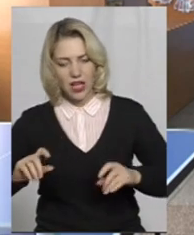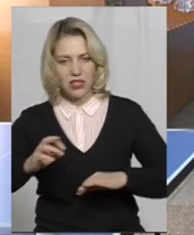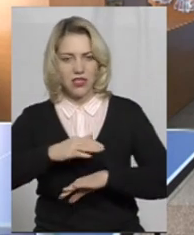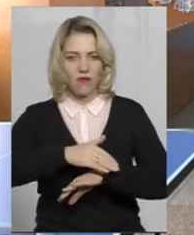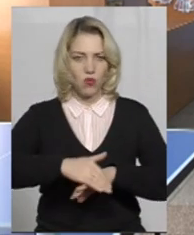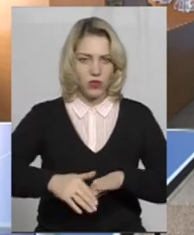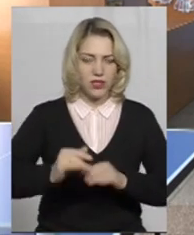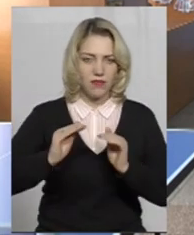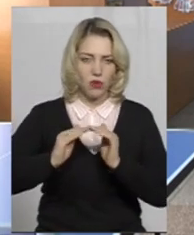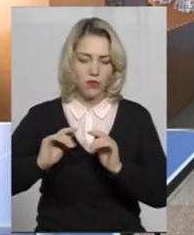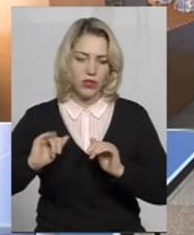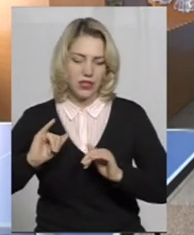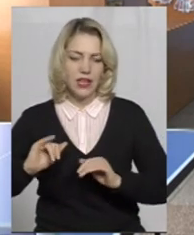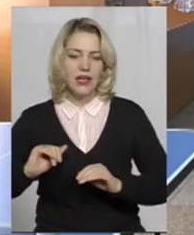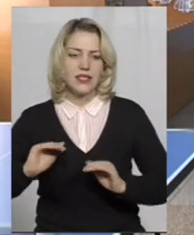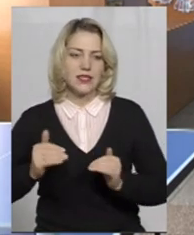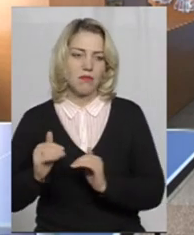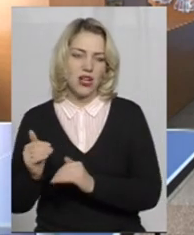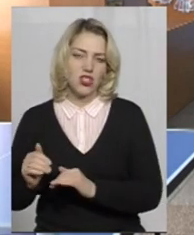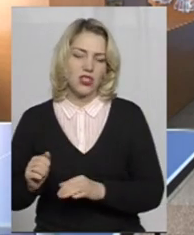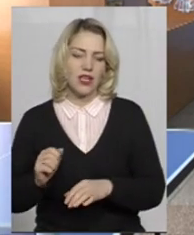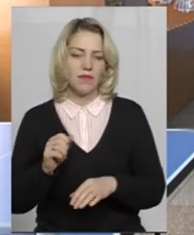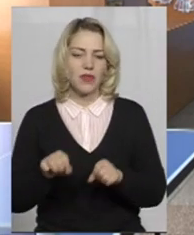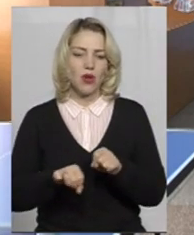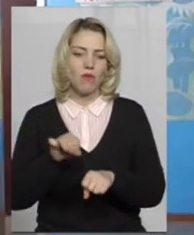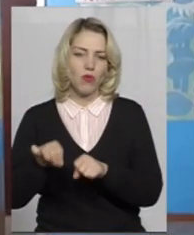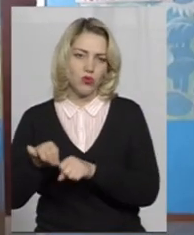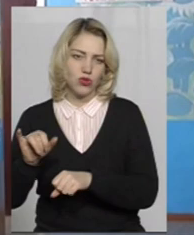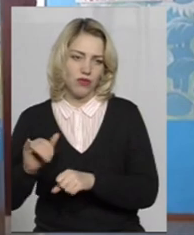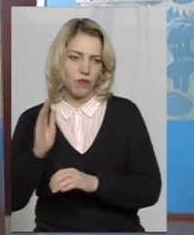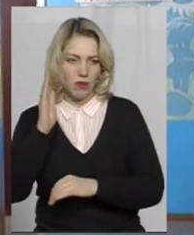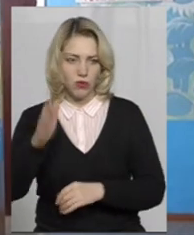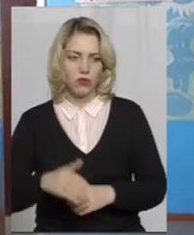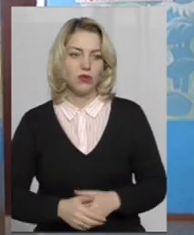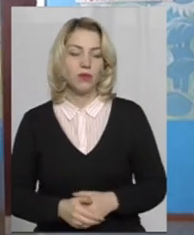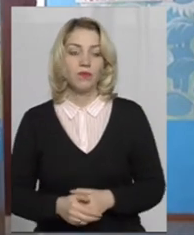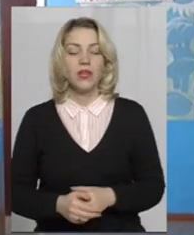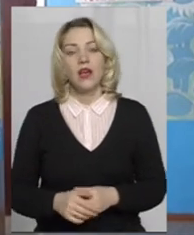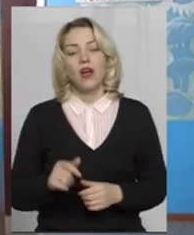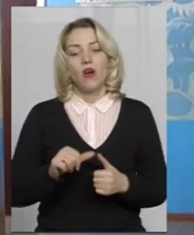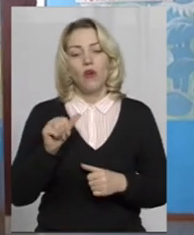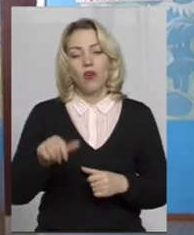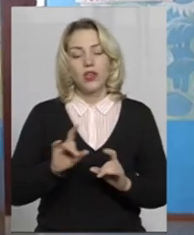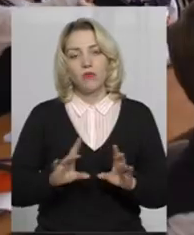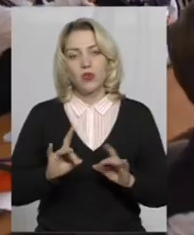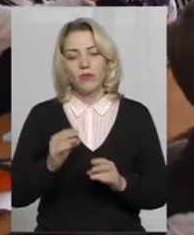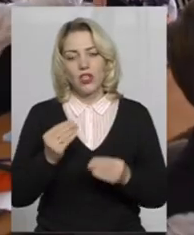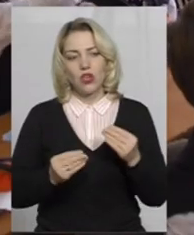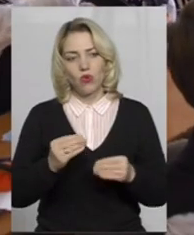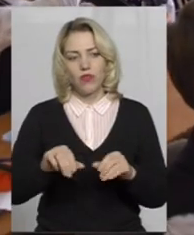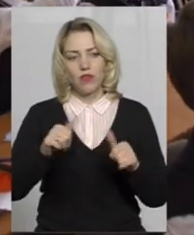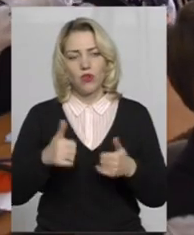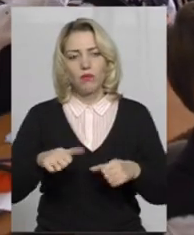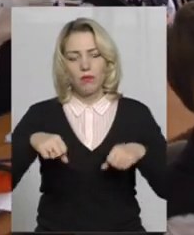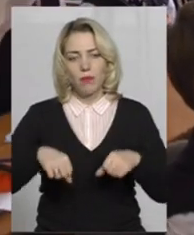попередити та зменшити вчинення ними правопорушень у майбутньому. За словами Андрія Капури, окрім розповідей у ігровій формі про права